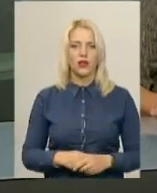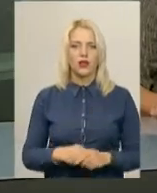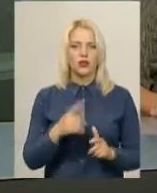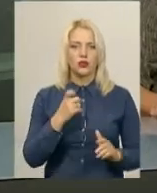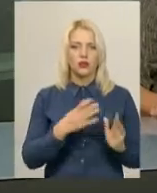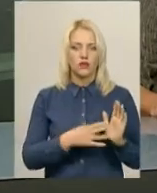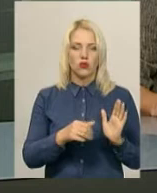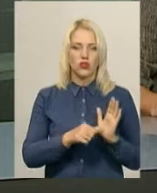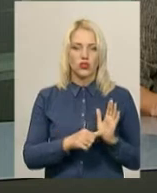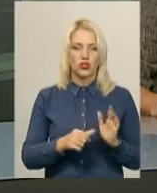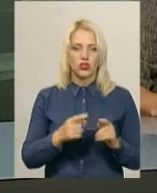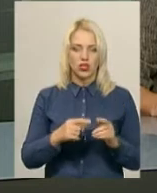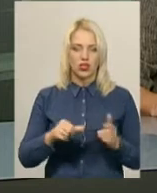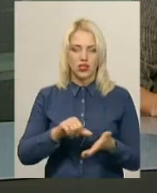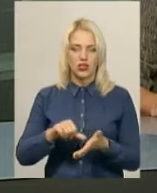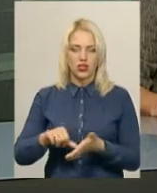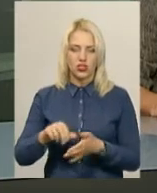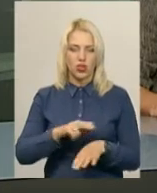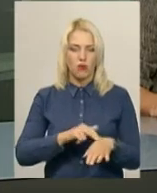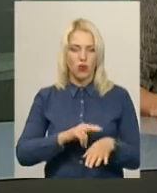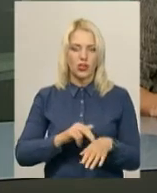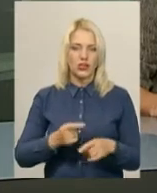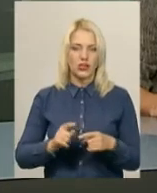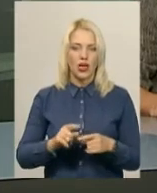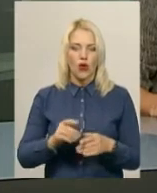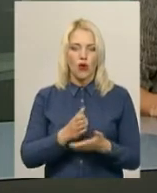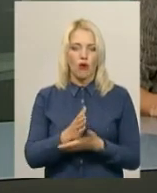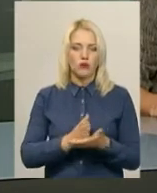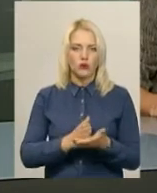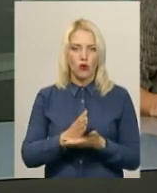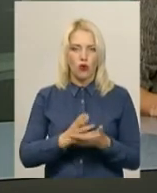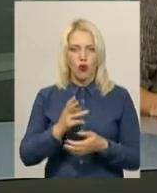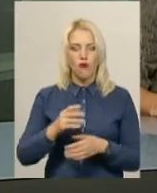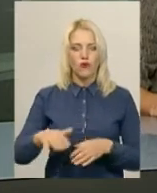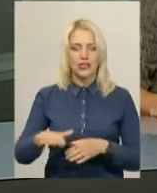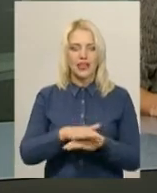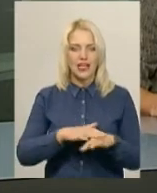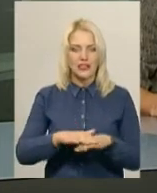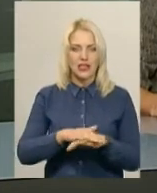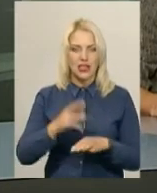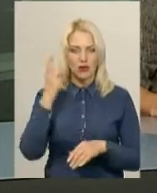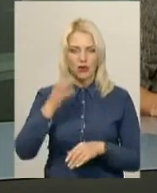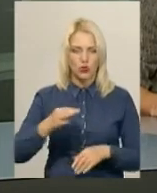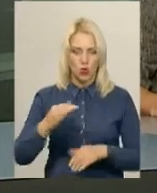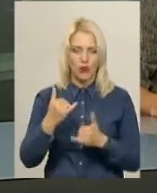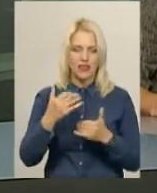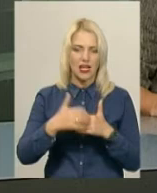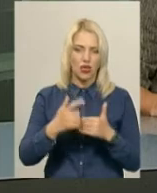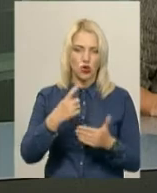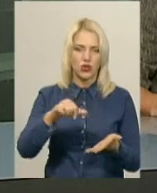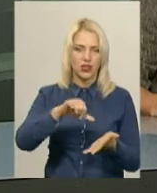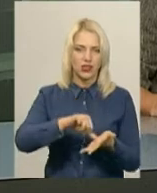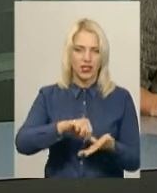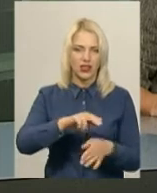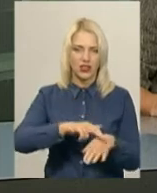196 дільничних офіцерів поліції обслуговують населення Хмельницької області. В середньому один дільничний обслуговує понад